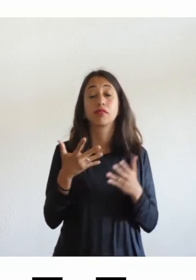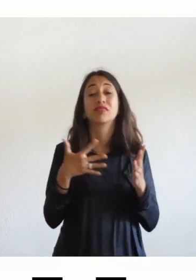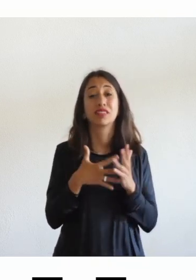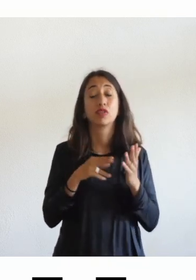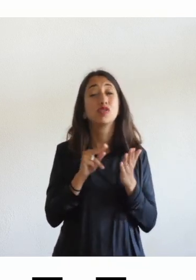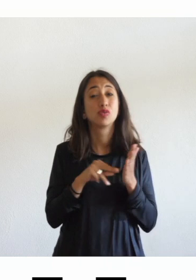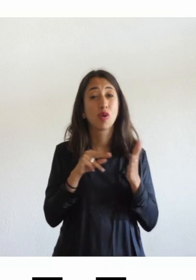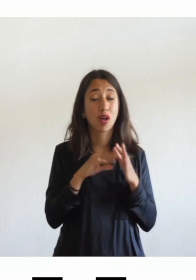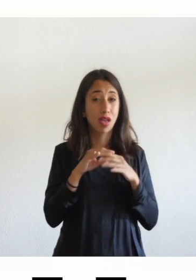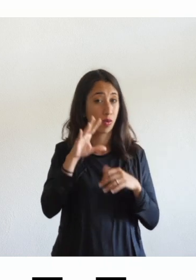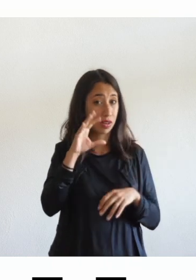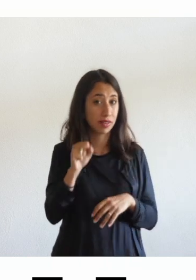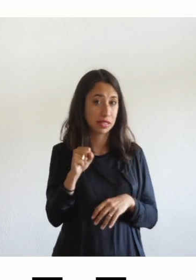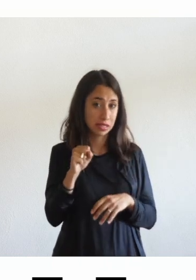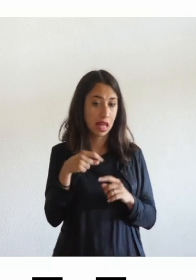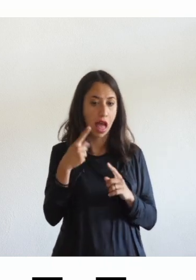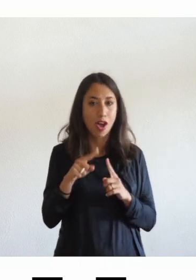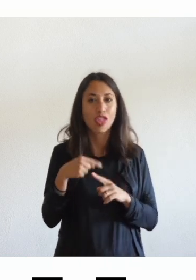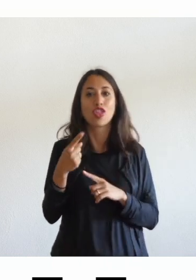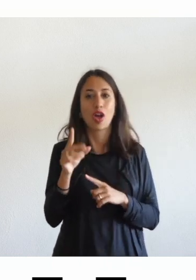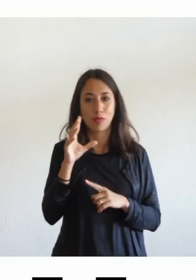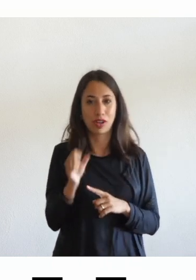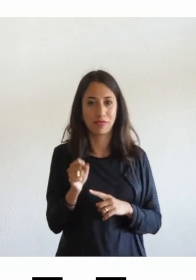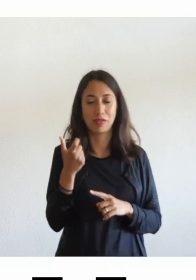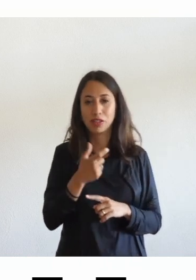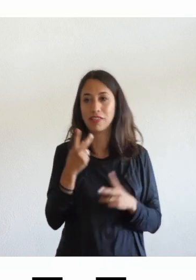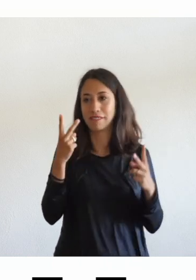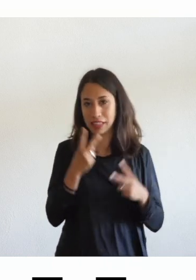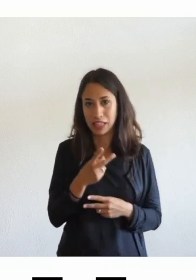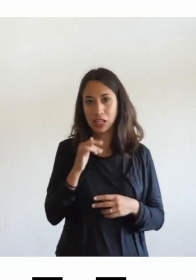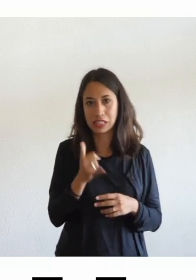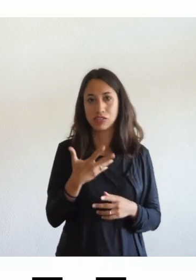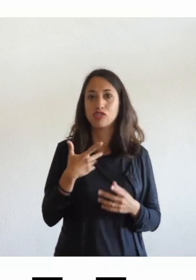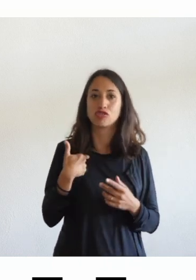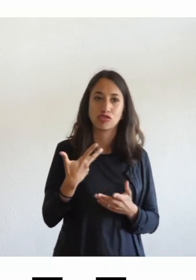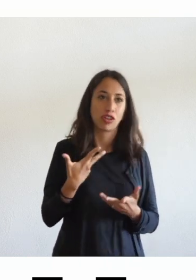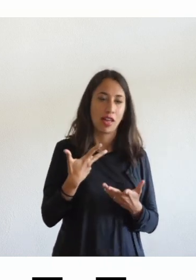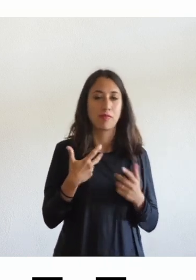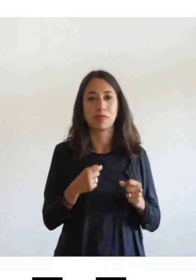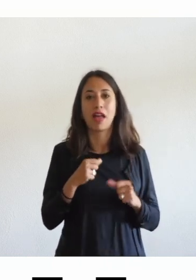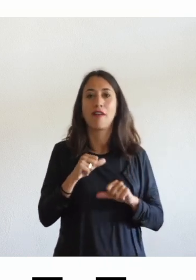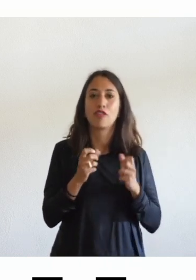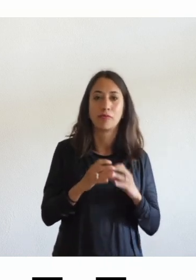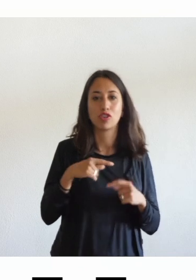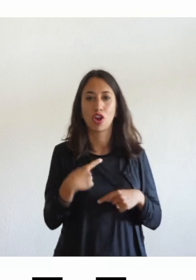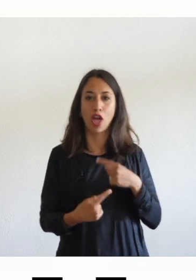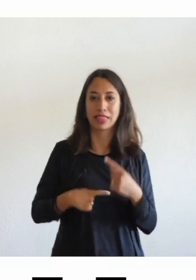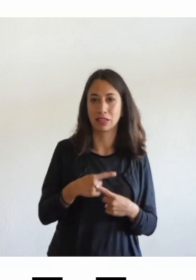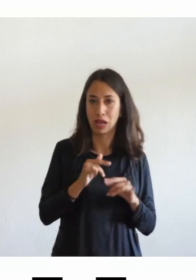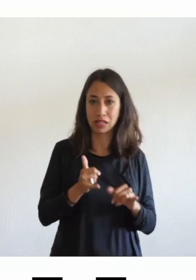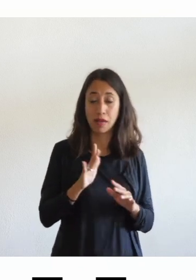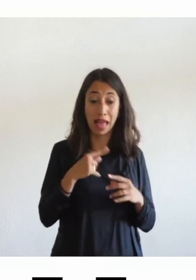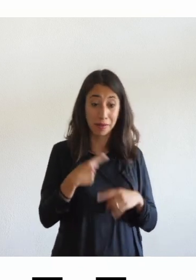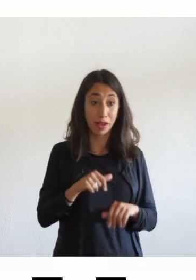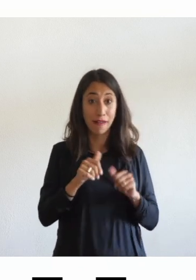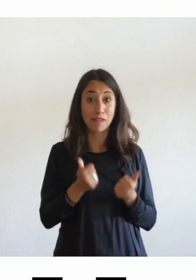universitari e post universitari perché se è vero che c'è una formazione continua questa formazione continua deve essere